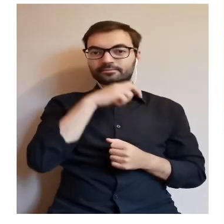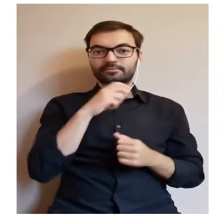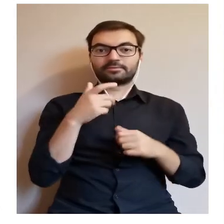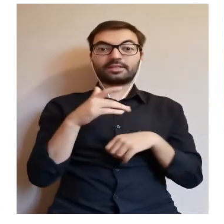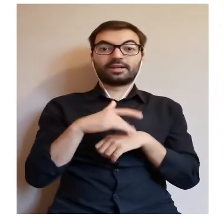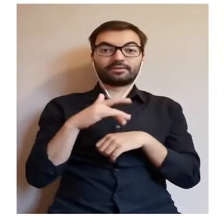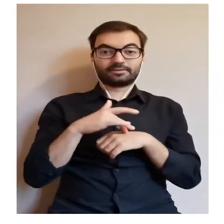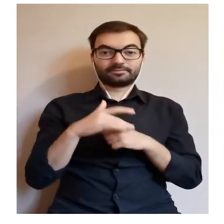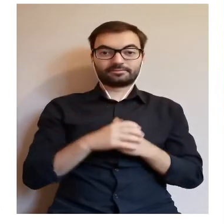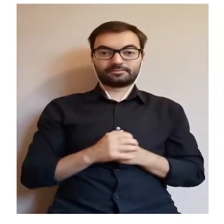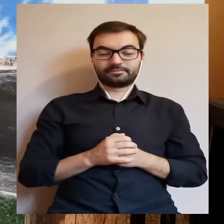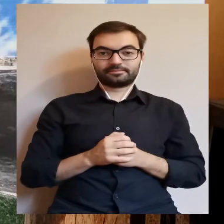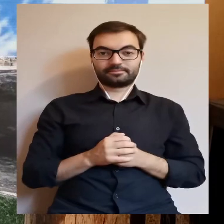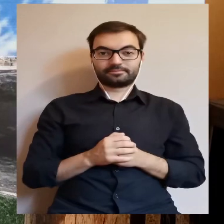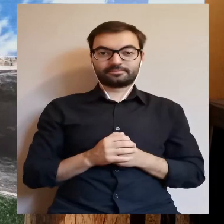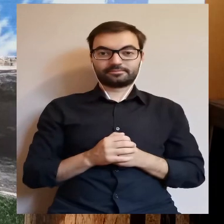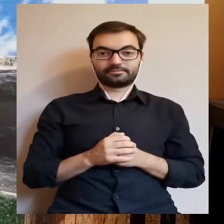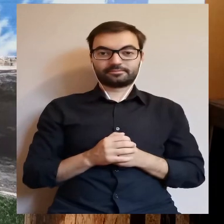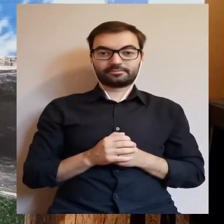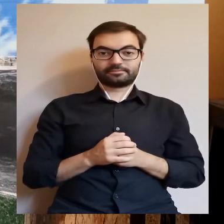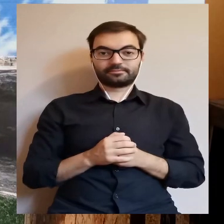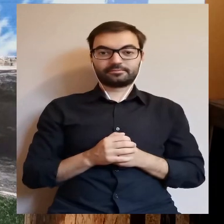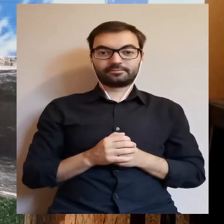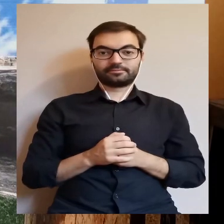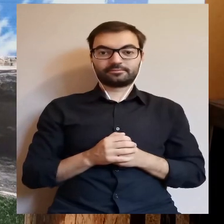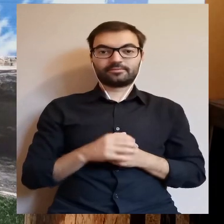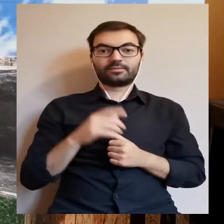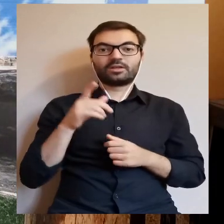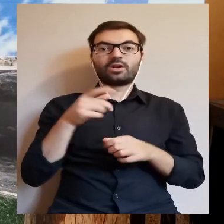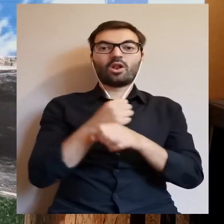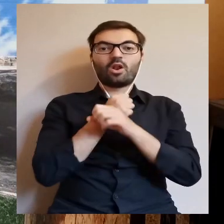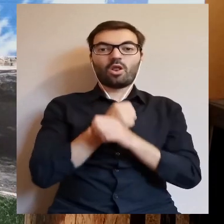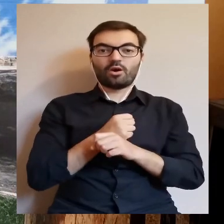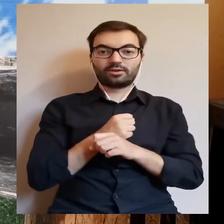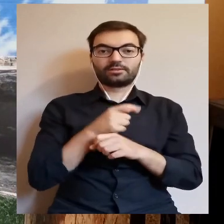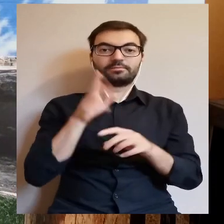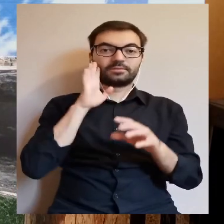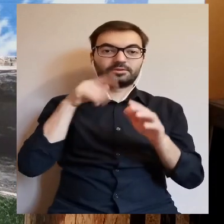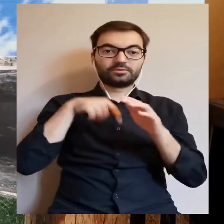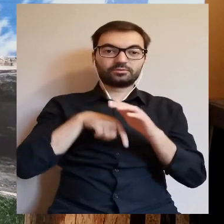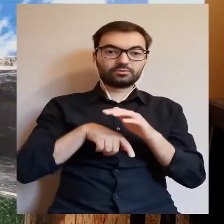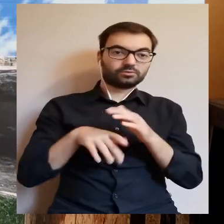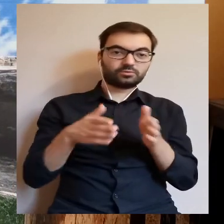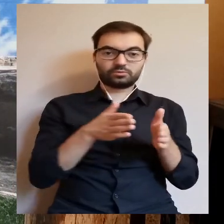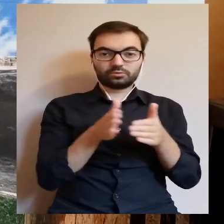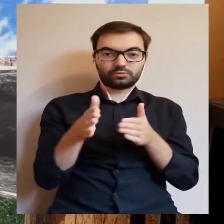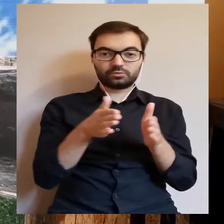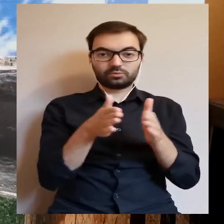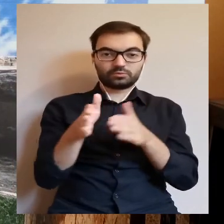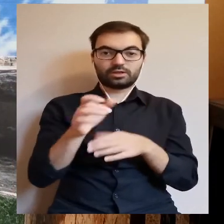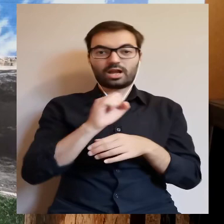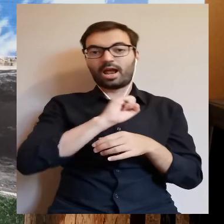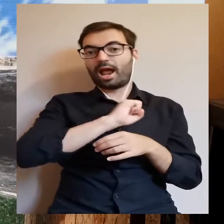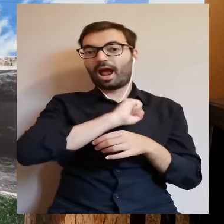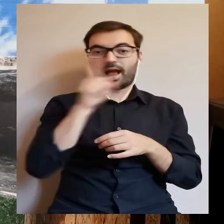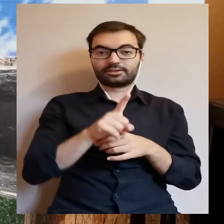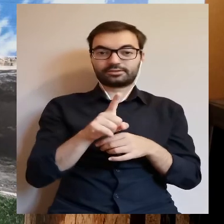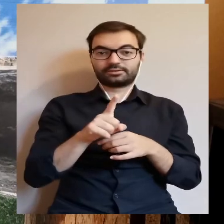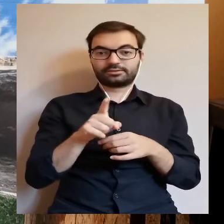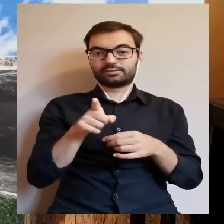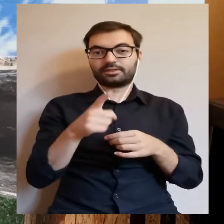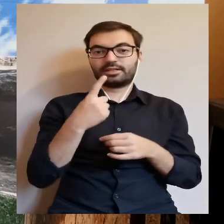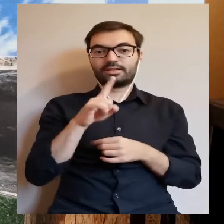Ciekawe są efekty tych badań archeologicznych. To te lochy miały prowadzić tajnymi korytarzami, aż